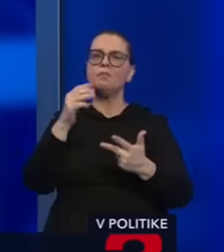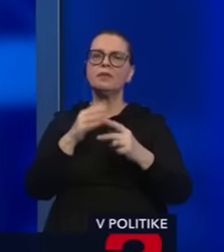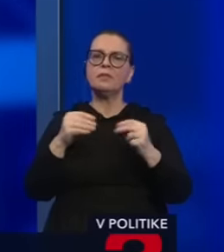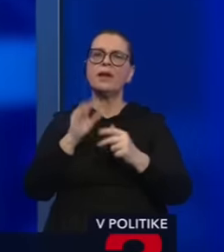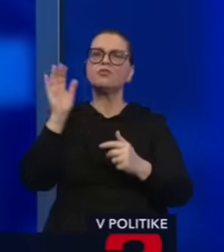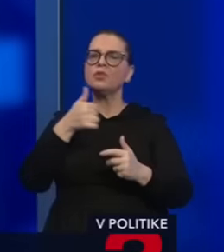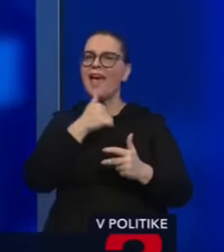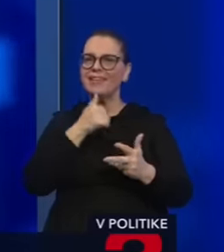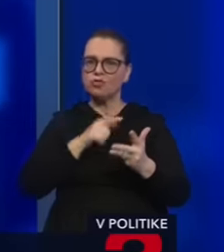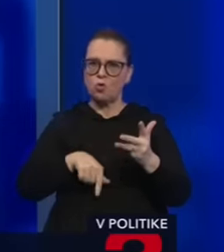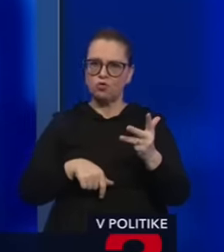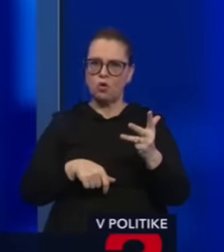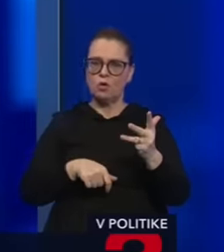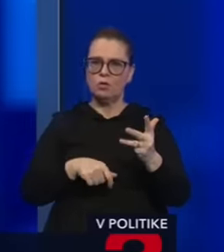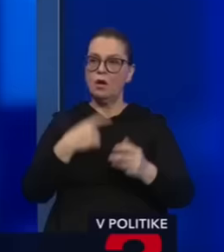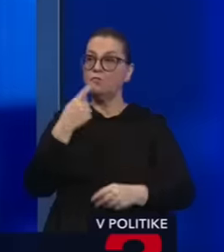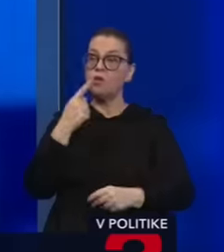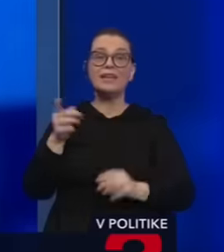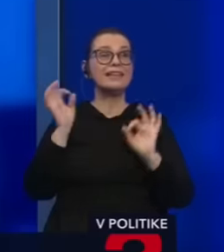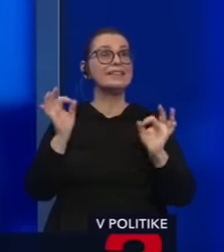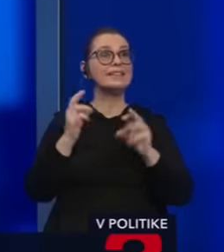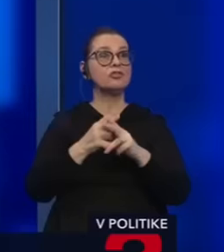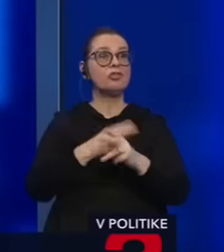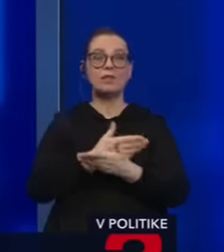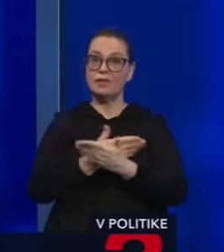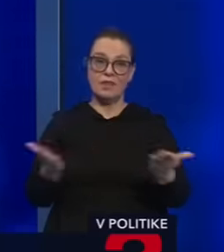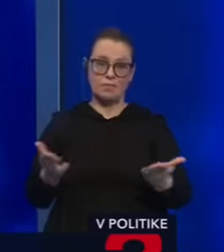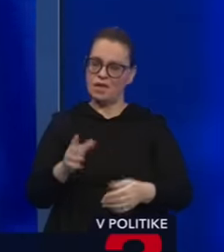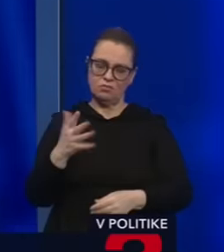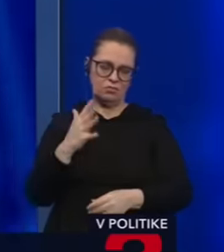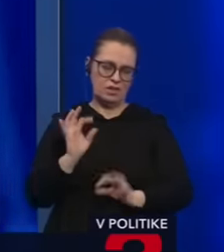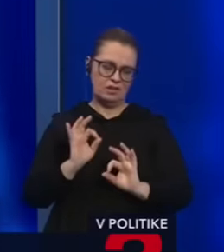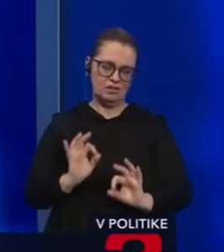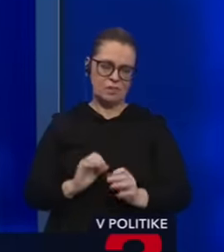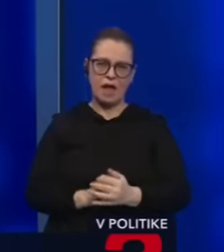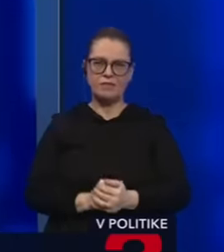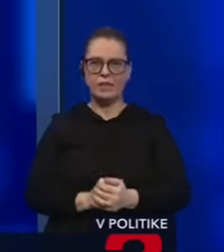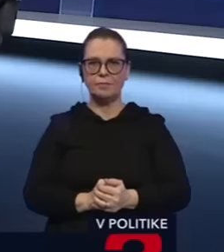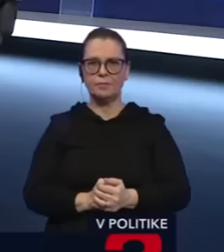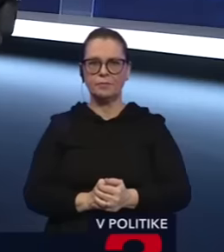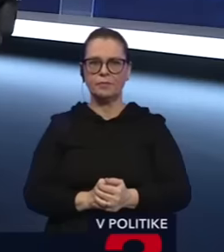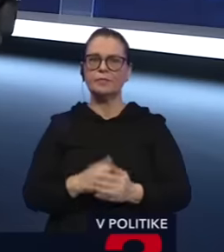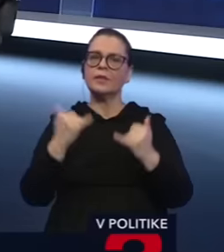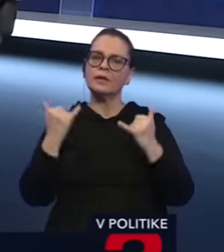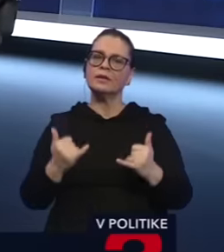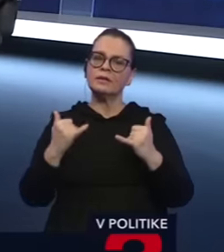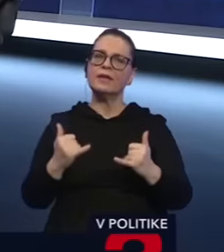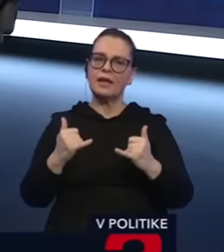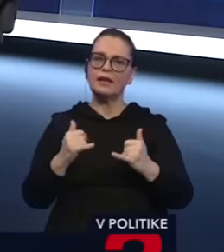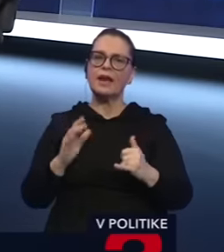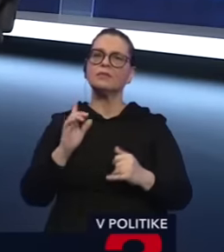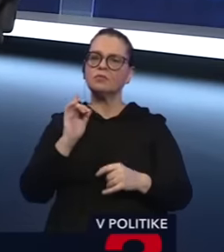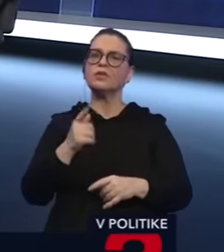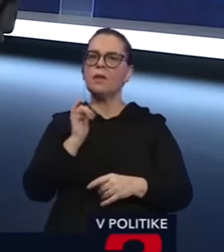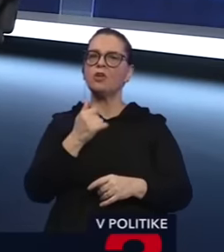jedna v Estónsku. Čiže argument, že vyspele krajiny nemajú UŠP, podľa mňa páda na tomto. Dobre, hneď vám na priestor reagovať, ale